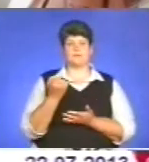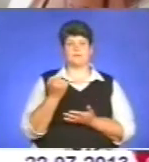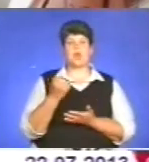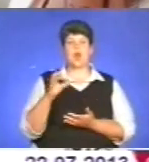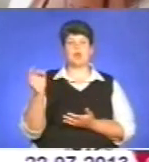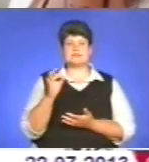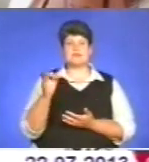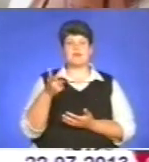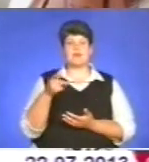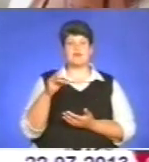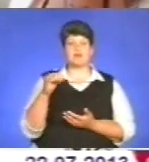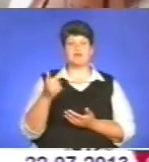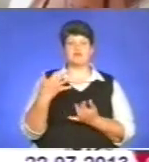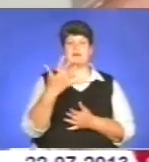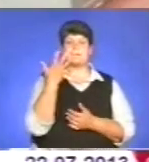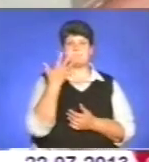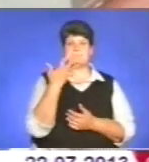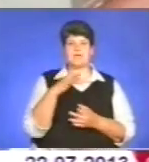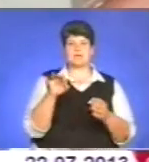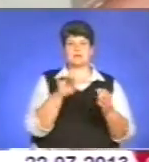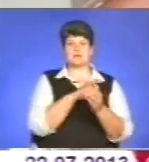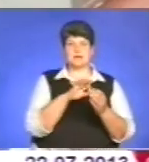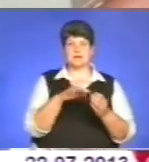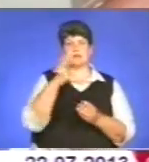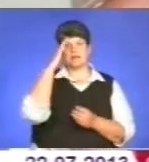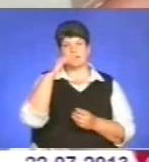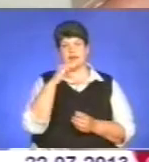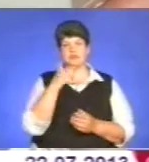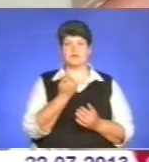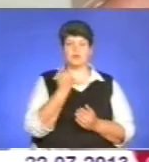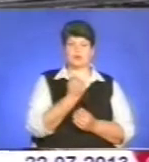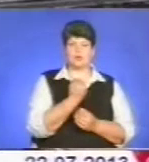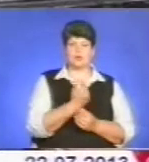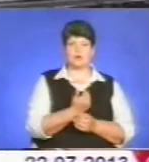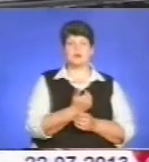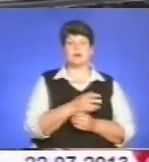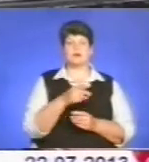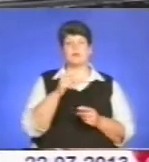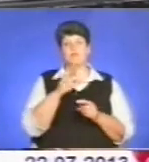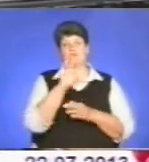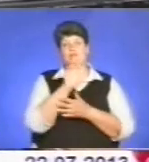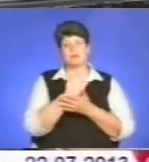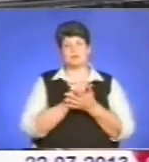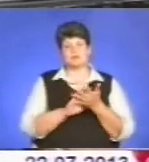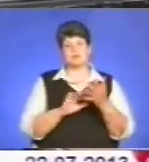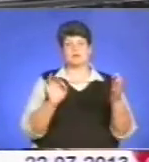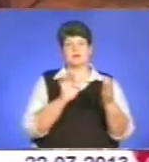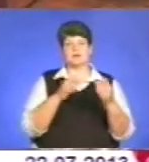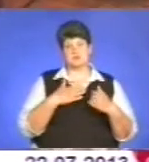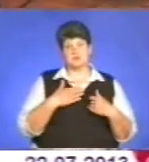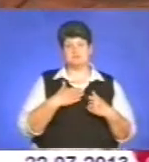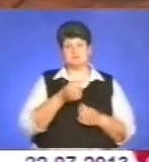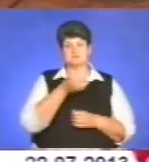Олександра Гаврилюка уже п'ять скрипок, серед яких і батькова, і його. Нехай пробачать професіонали, але, як на мене, скрипка звучить.